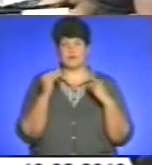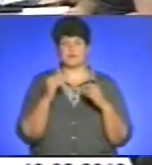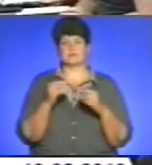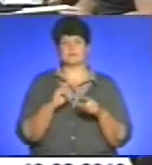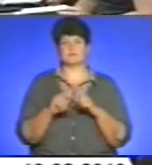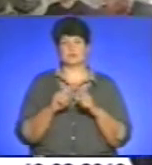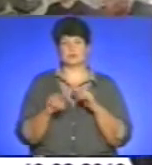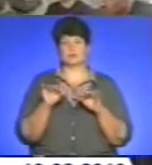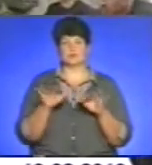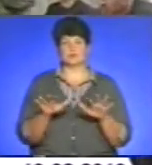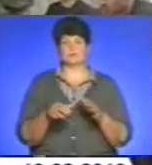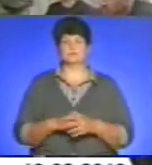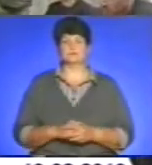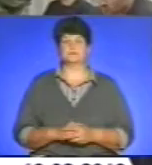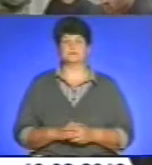руху.